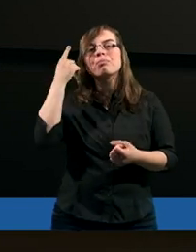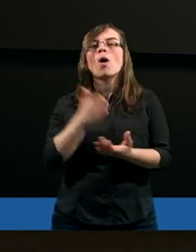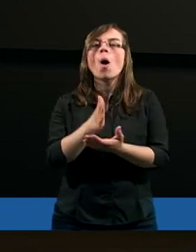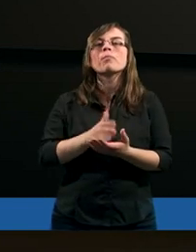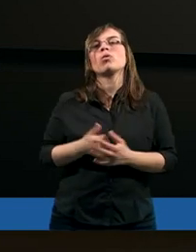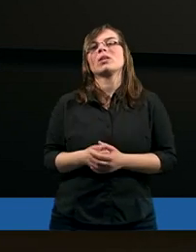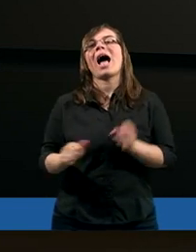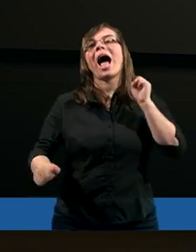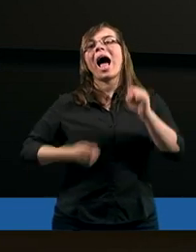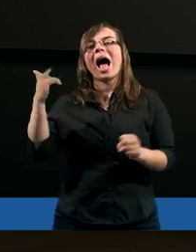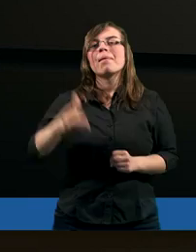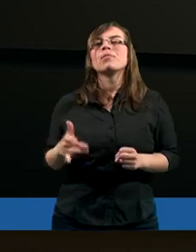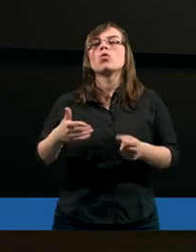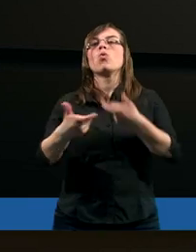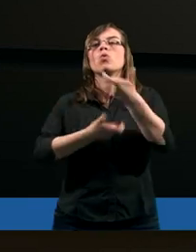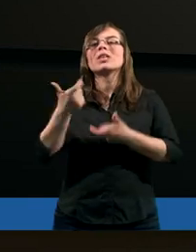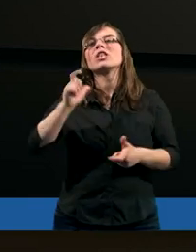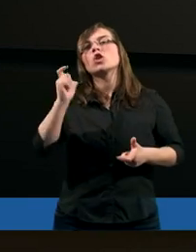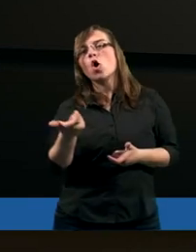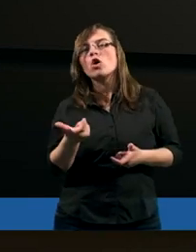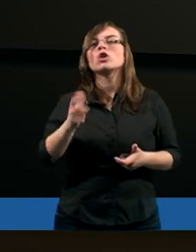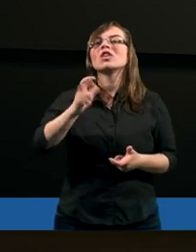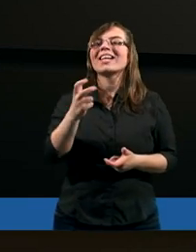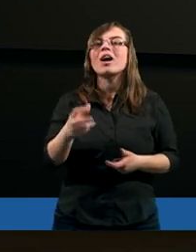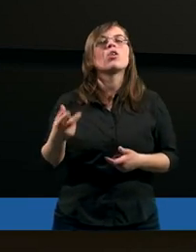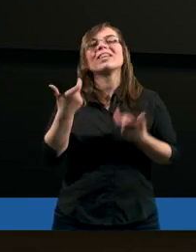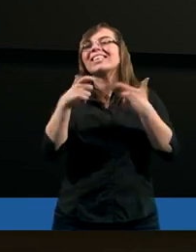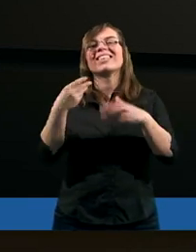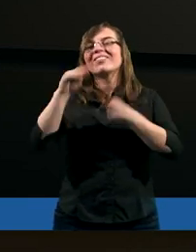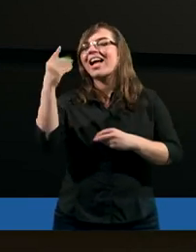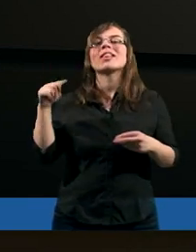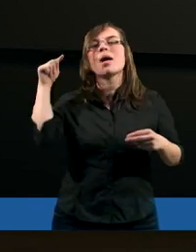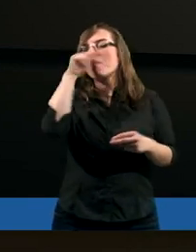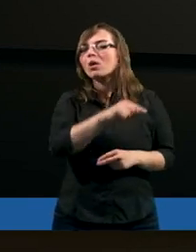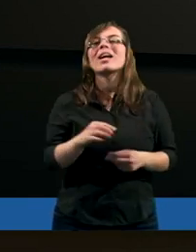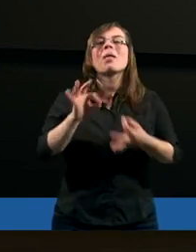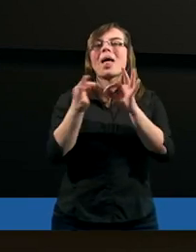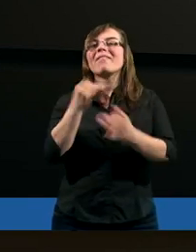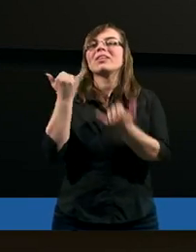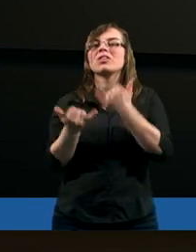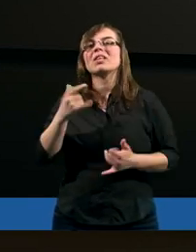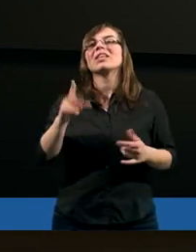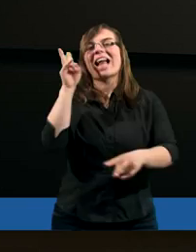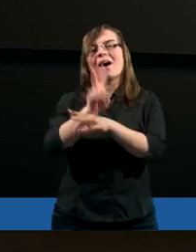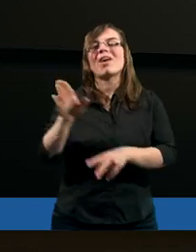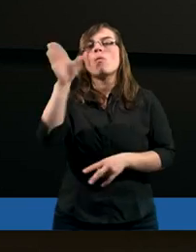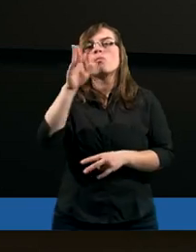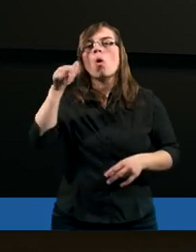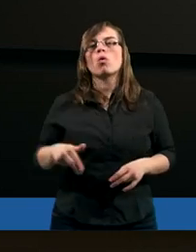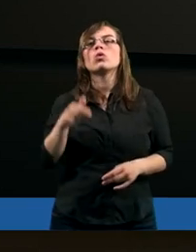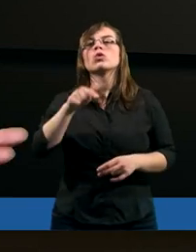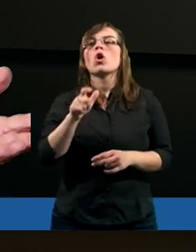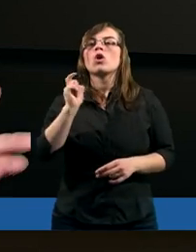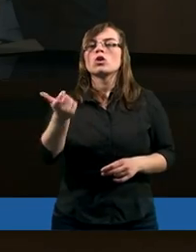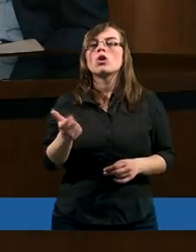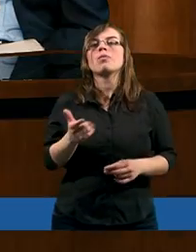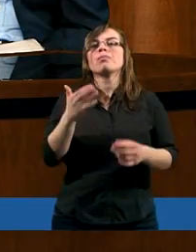pomóc, aby uczynić coś, czego nikt więcej nie potrafi, nawet jeżeli zaufał Bogu.